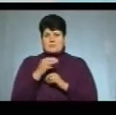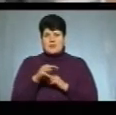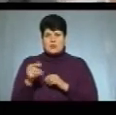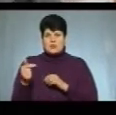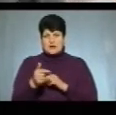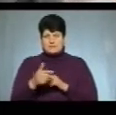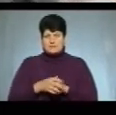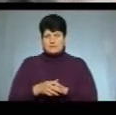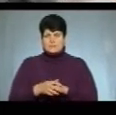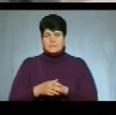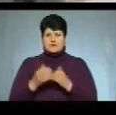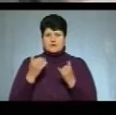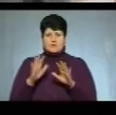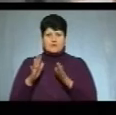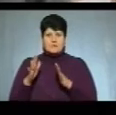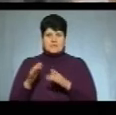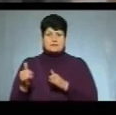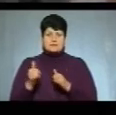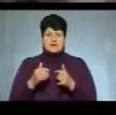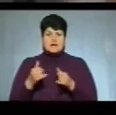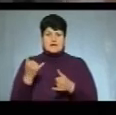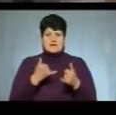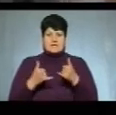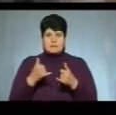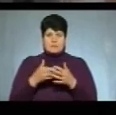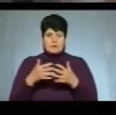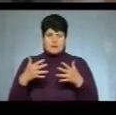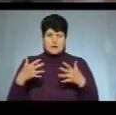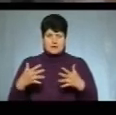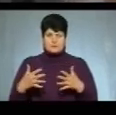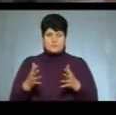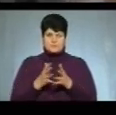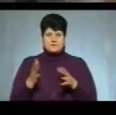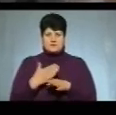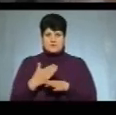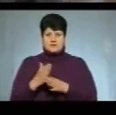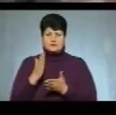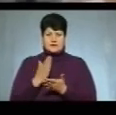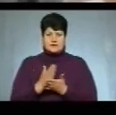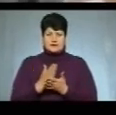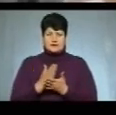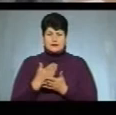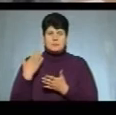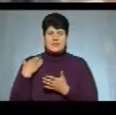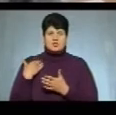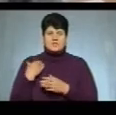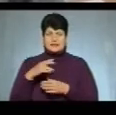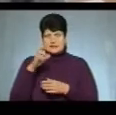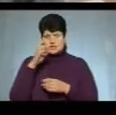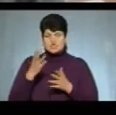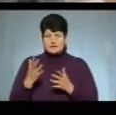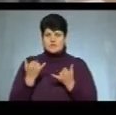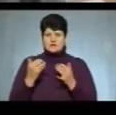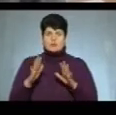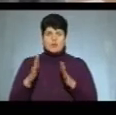гривень. На даний момент забезпечення хіміопрепаратами пацієнтів левою долєю лежить на плечах держави. на сьогоднішній